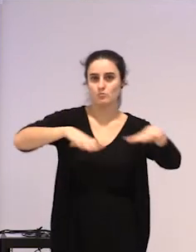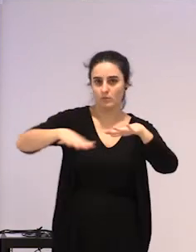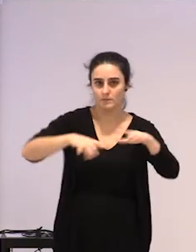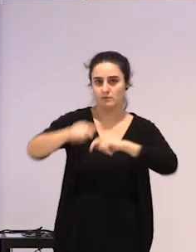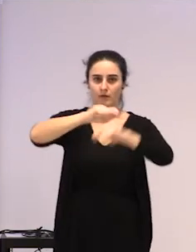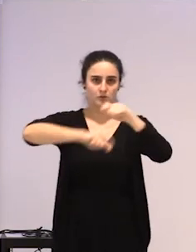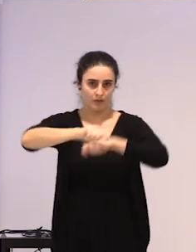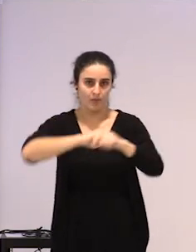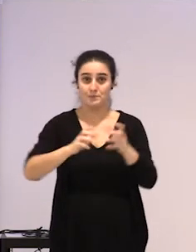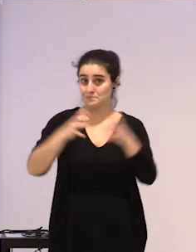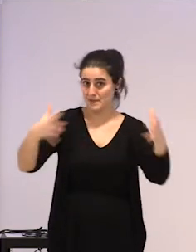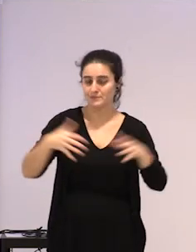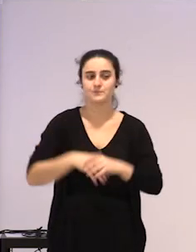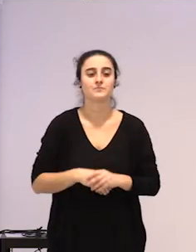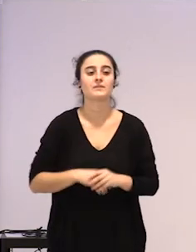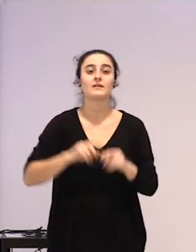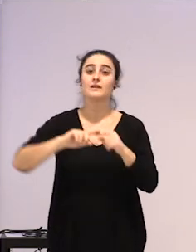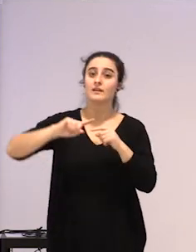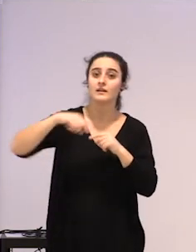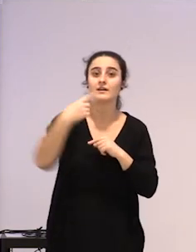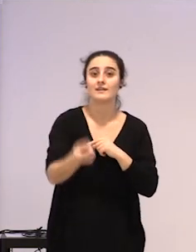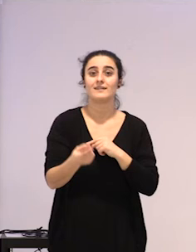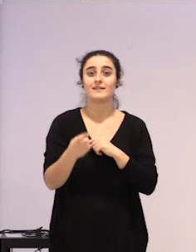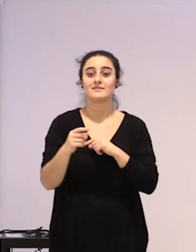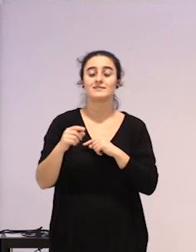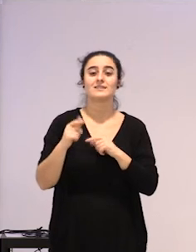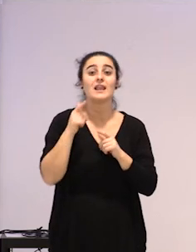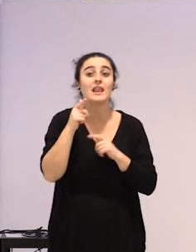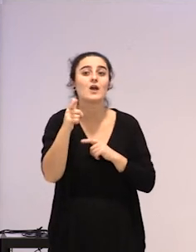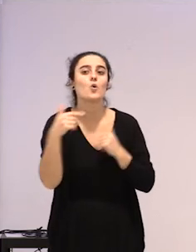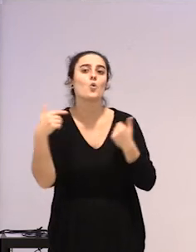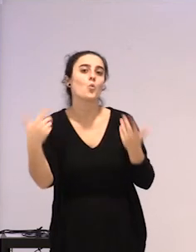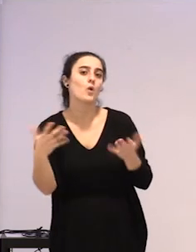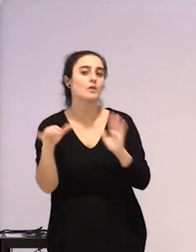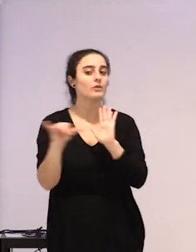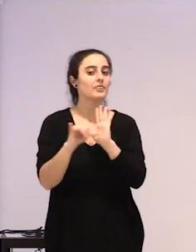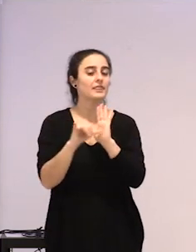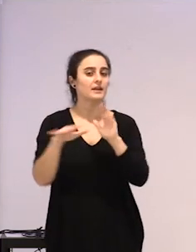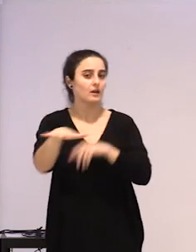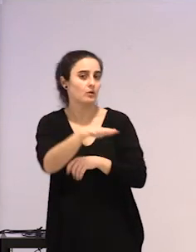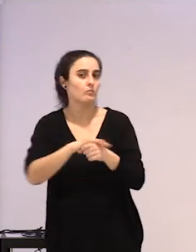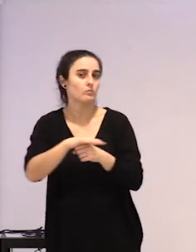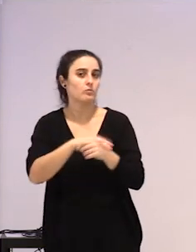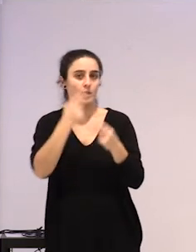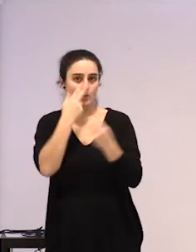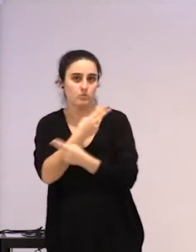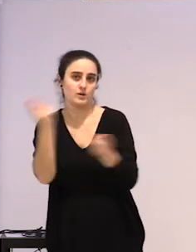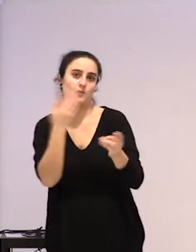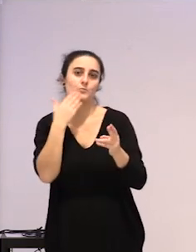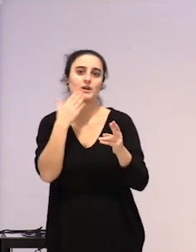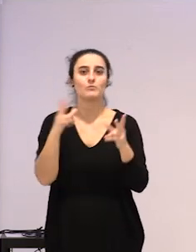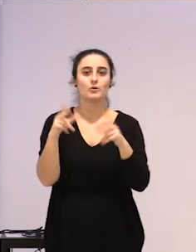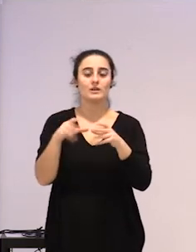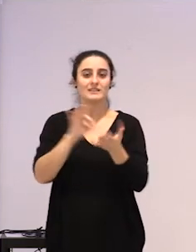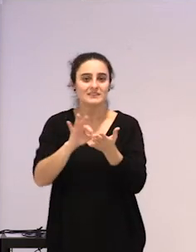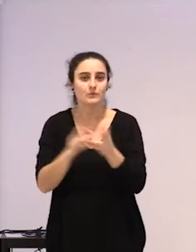elkarteak, ondoren, torriko litzateke gertuko eremu publikoa, hau da, onarrizko zerbitzu sozialak, gertu